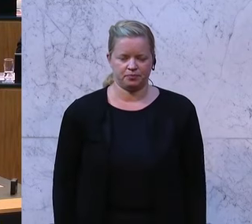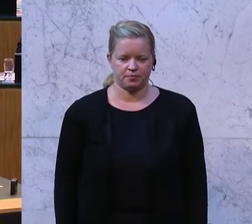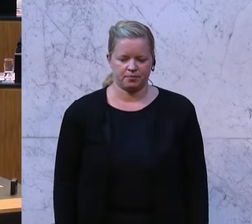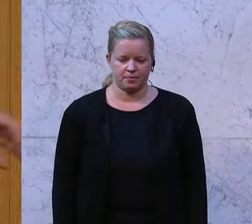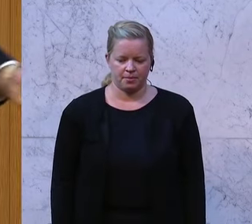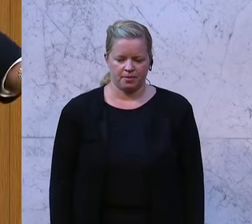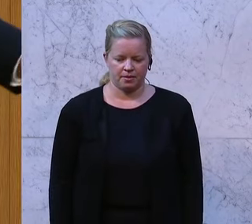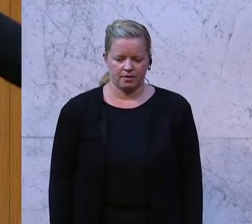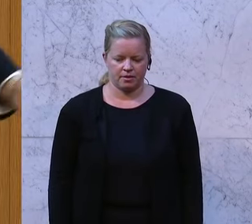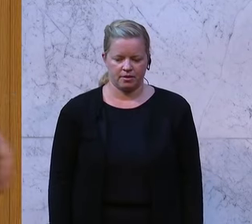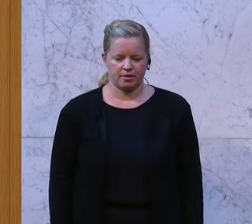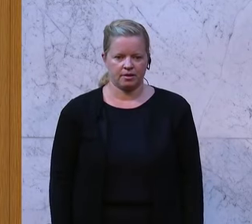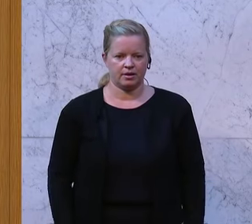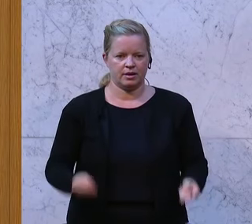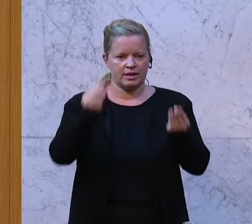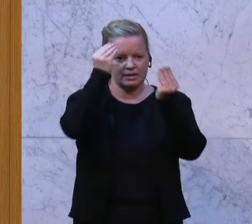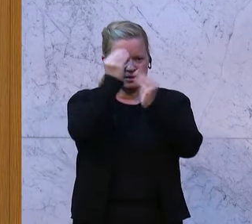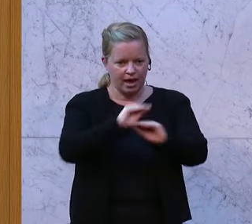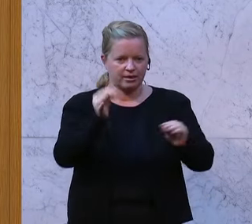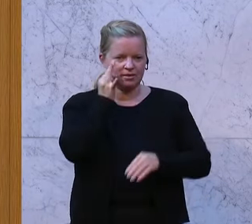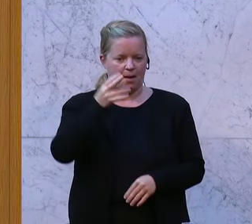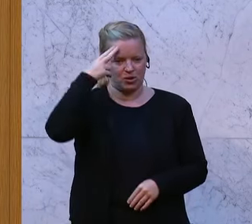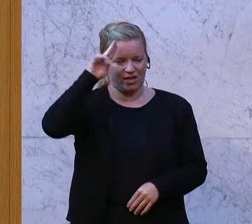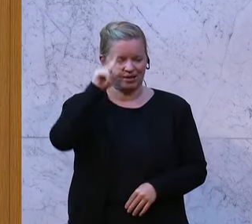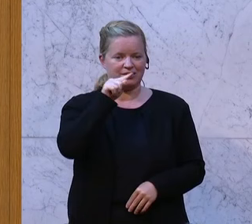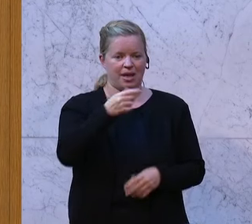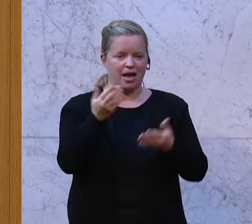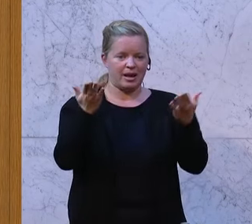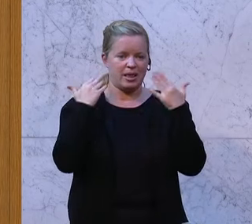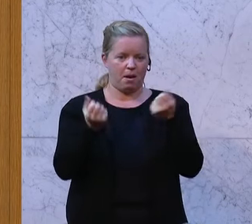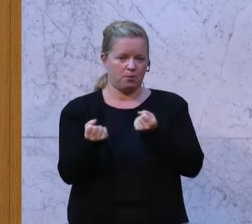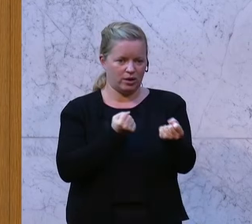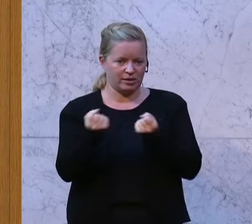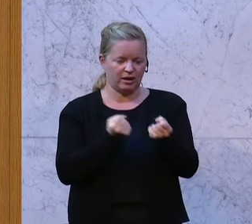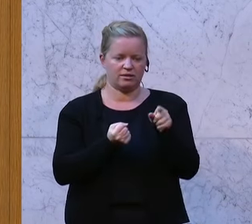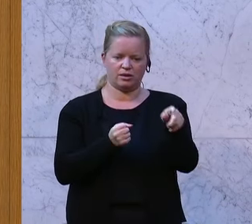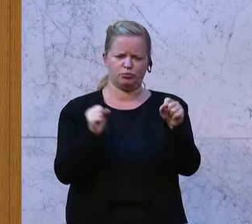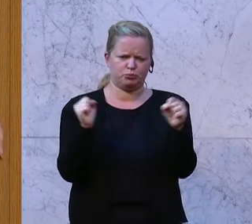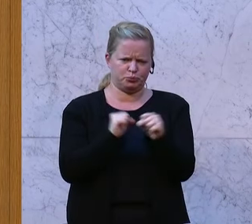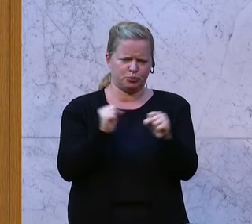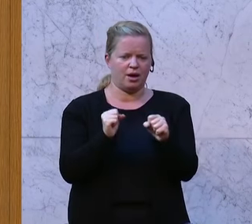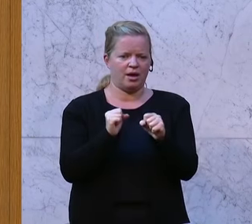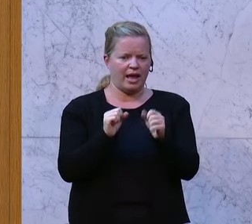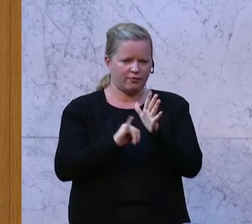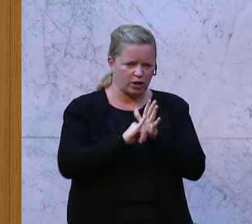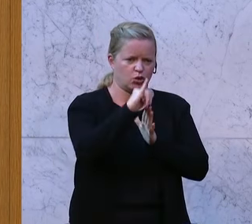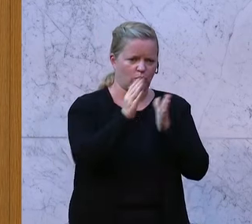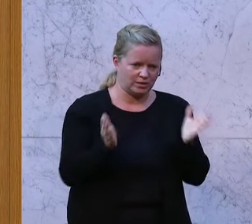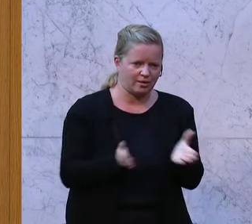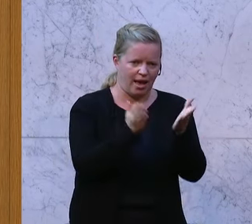Sehr geehrte Damen und Herren, diese Klimapolitik ist nichts anderes als ein gewaltiger Inflationstreiber und ein Programm zur